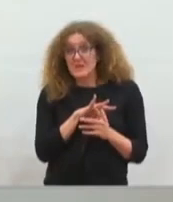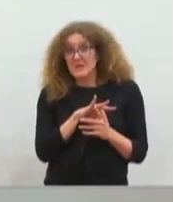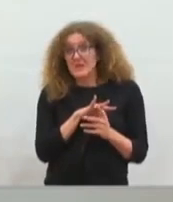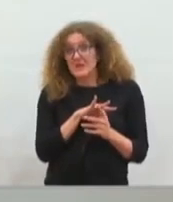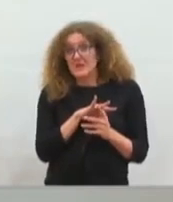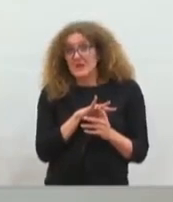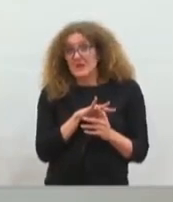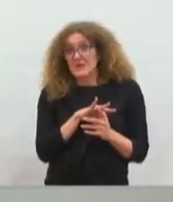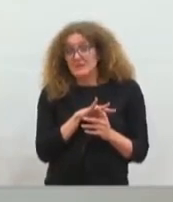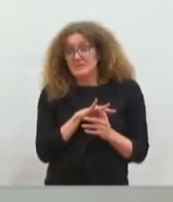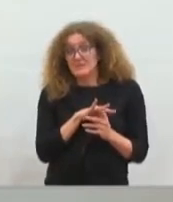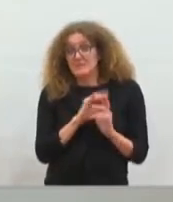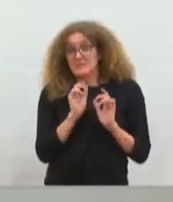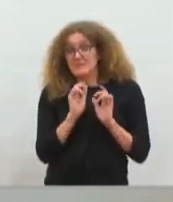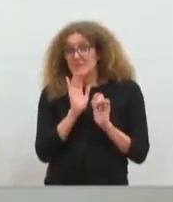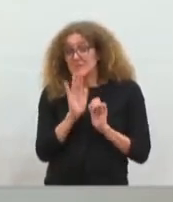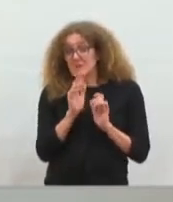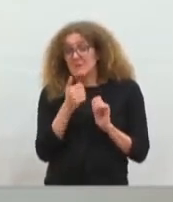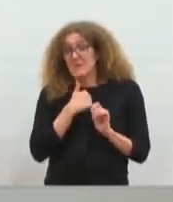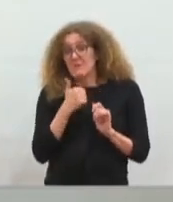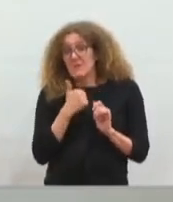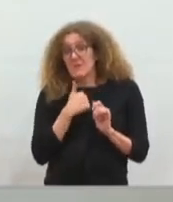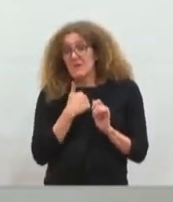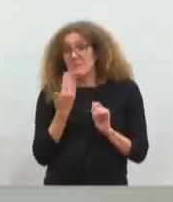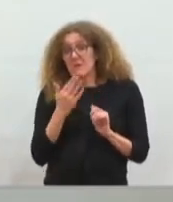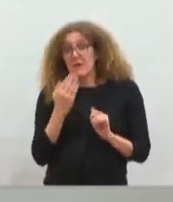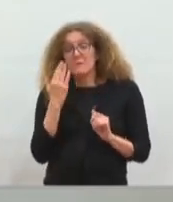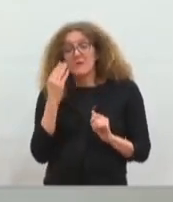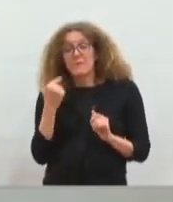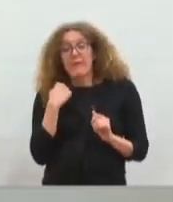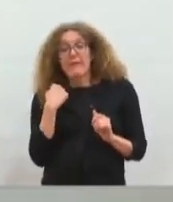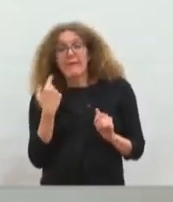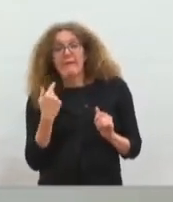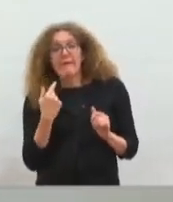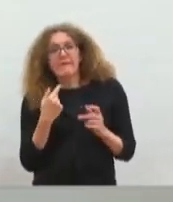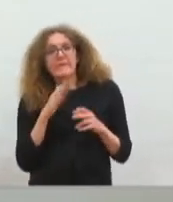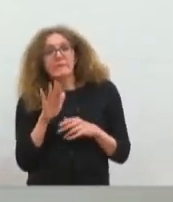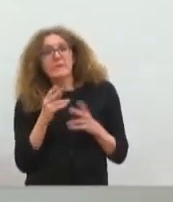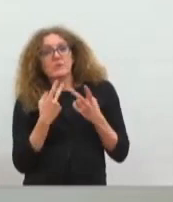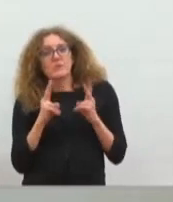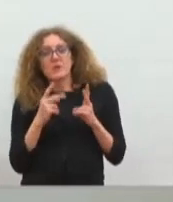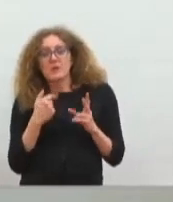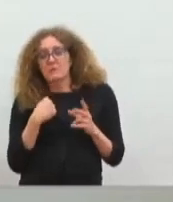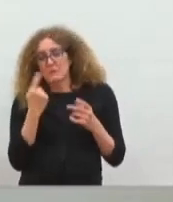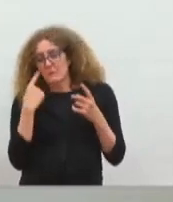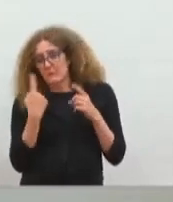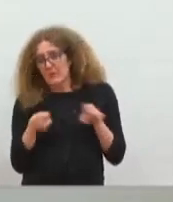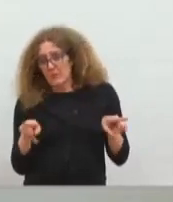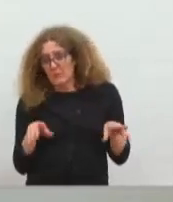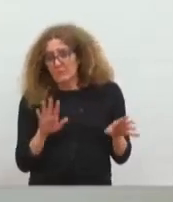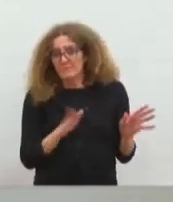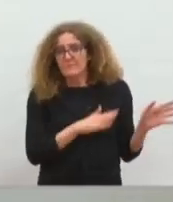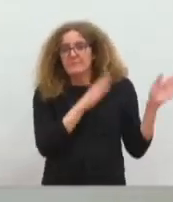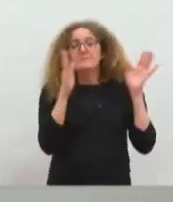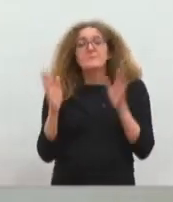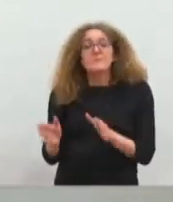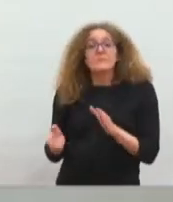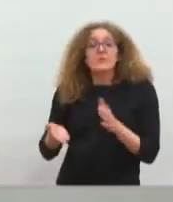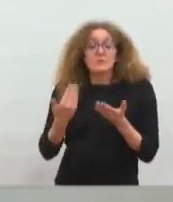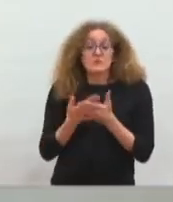Il faut avoir une cohérence territoriale. Donc, à partir de là, nous nous sommes orientés vers la régie complète.